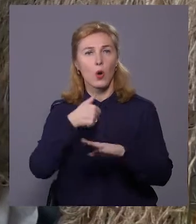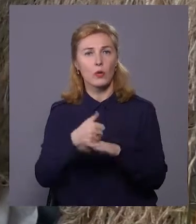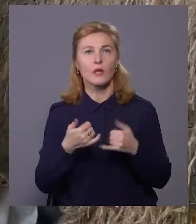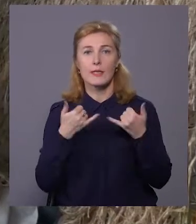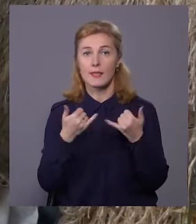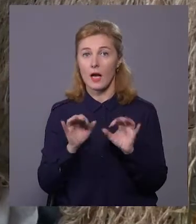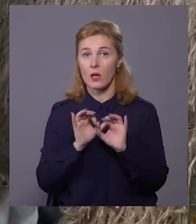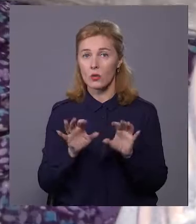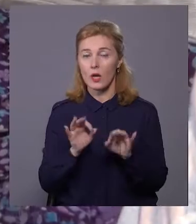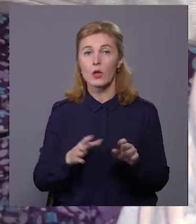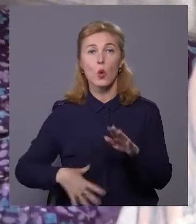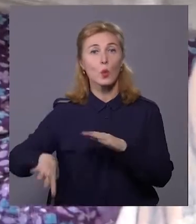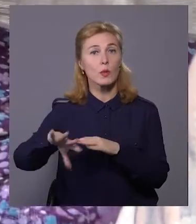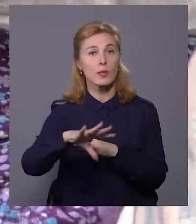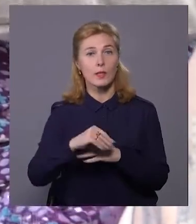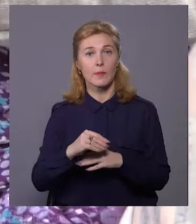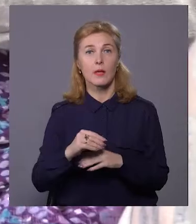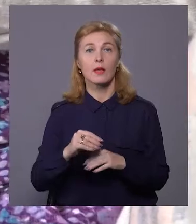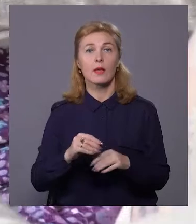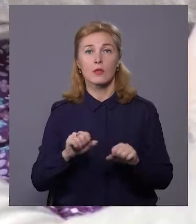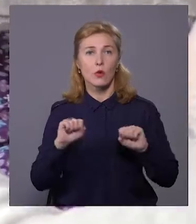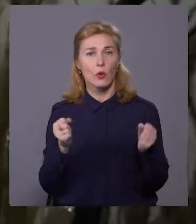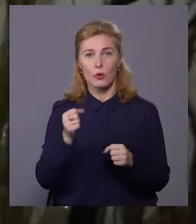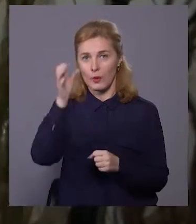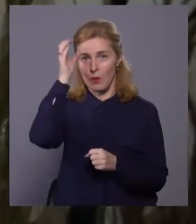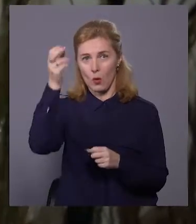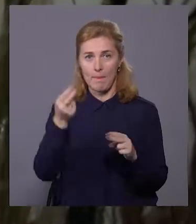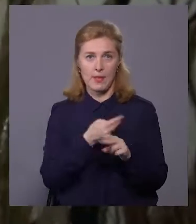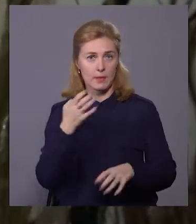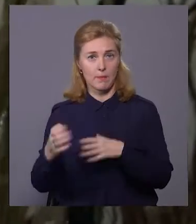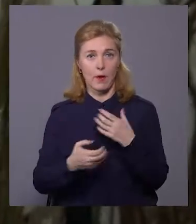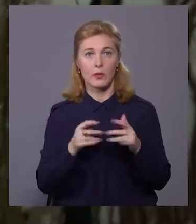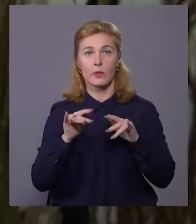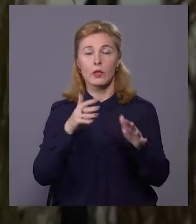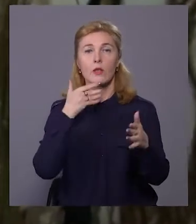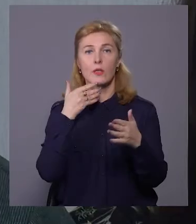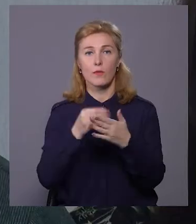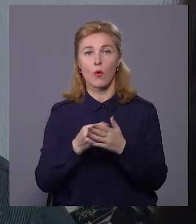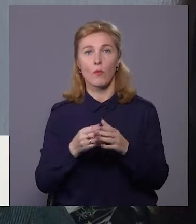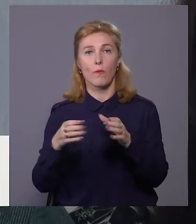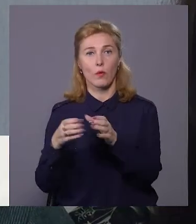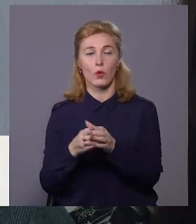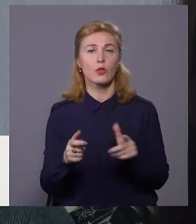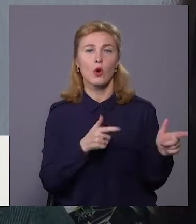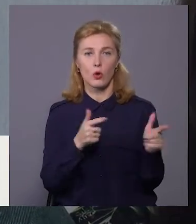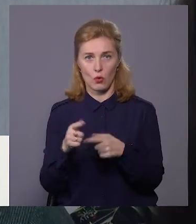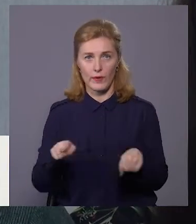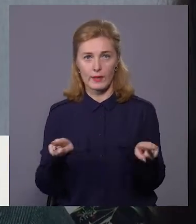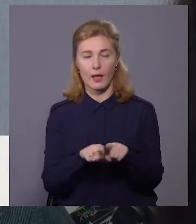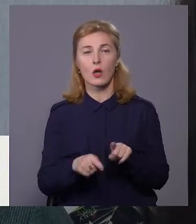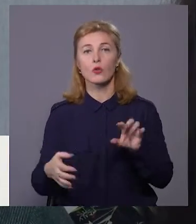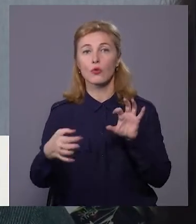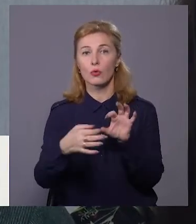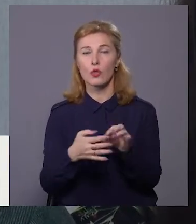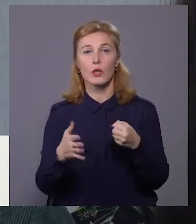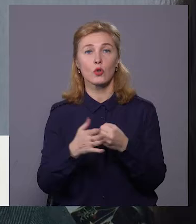зараз, кажуть волонтери, усім разом, із холодним розумом, без паніки, діяти кожний на своєму фронті. Готові також долучатися